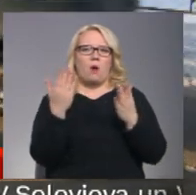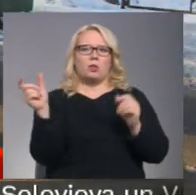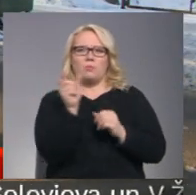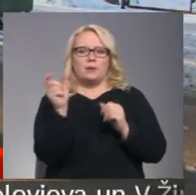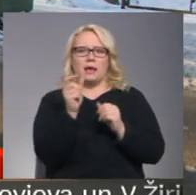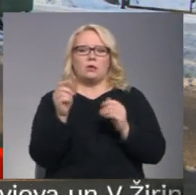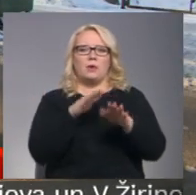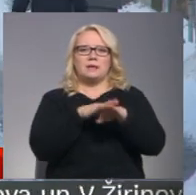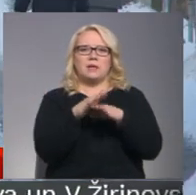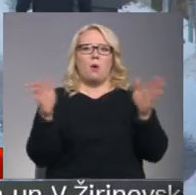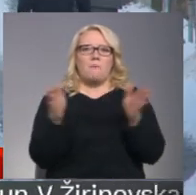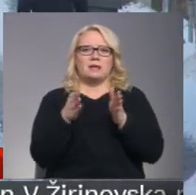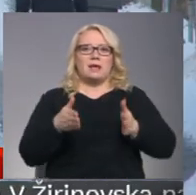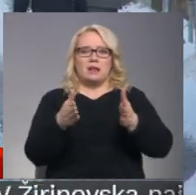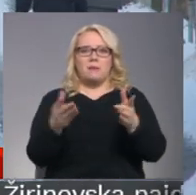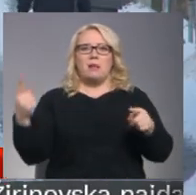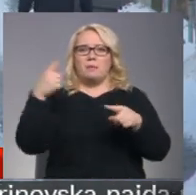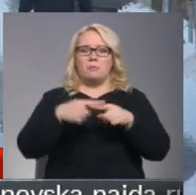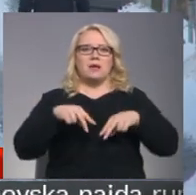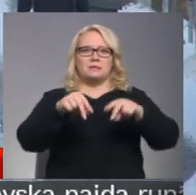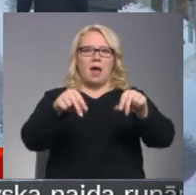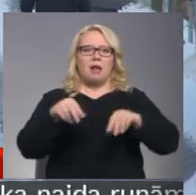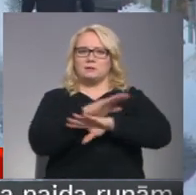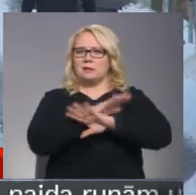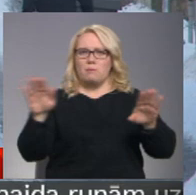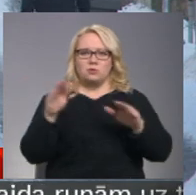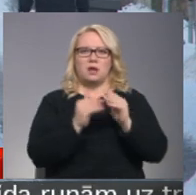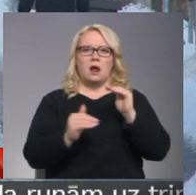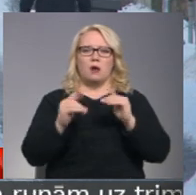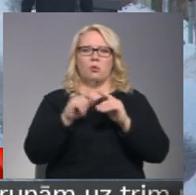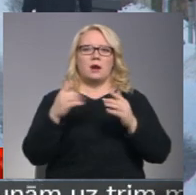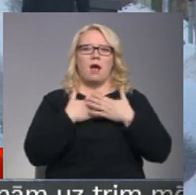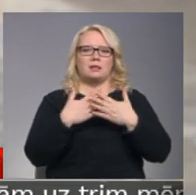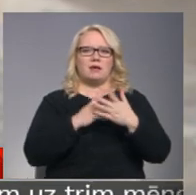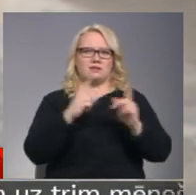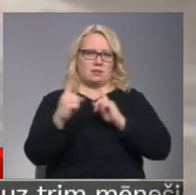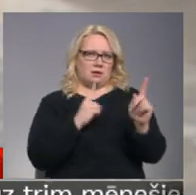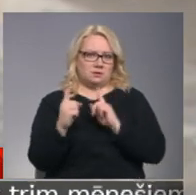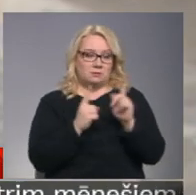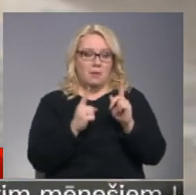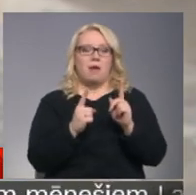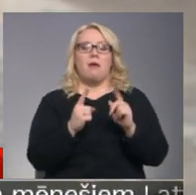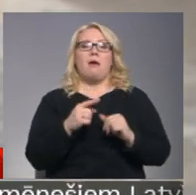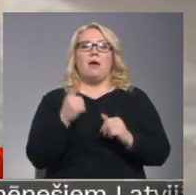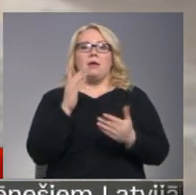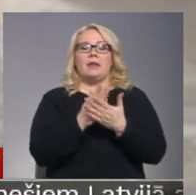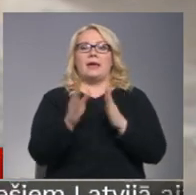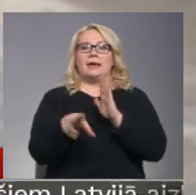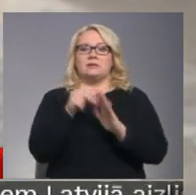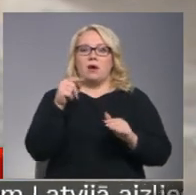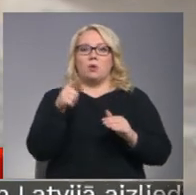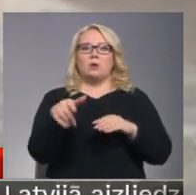mazajās ieliņās, taču pirmo reizi sāls netiks kaisīts ielās ar augstu satīksmes intensitāti. Ir izvēlētas tāds, kur nekursē